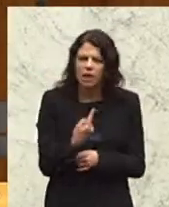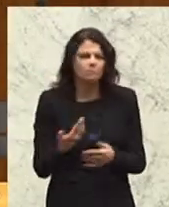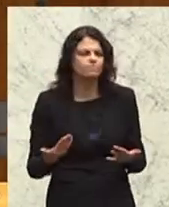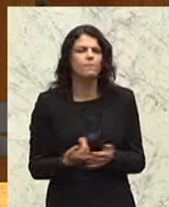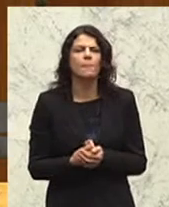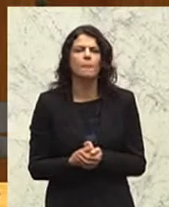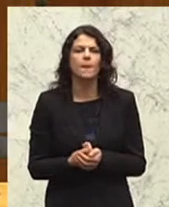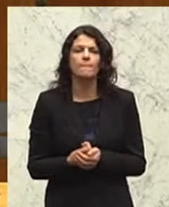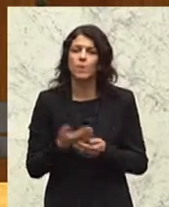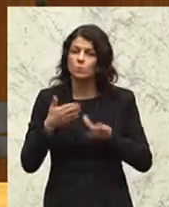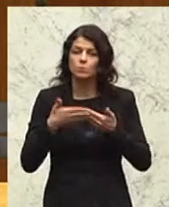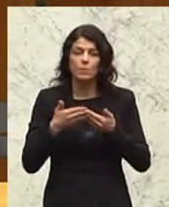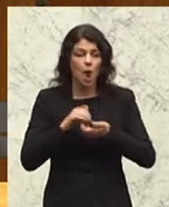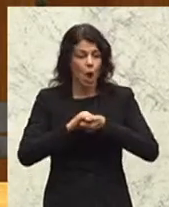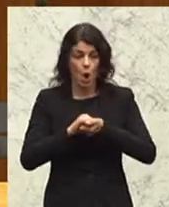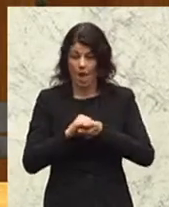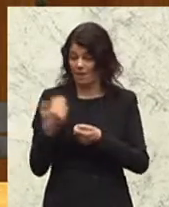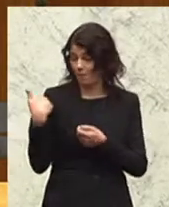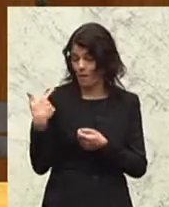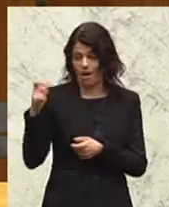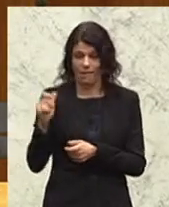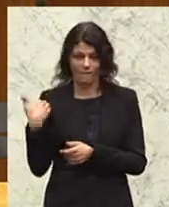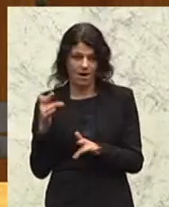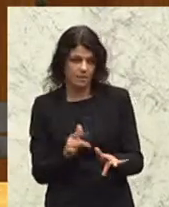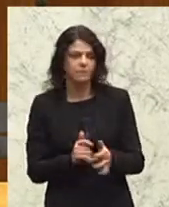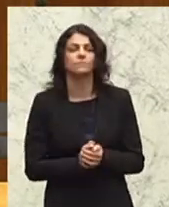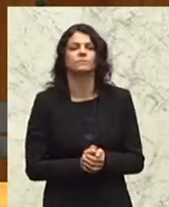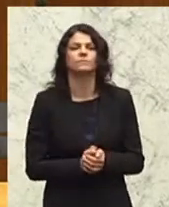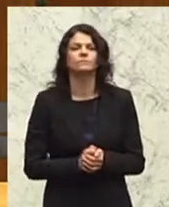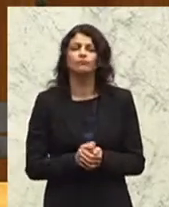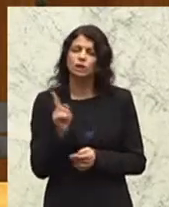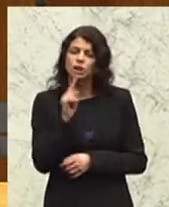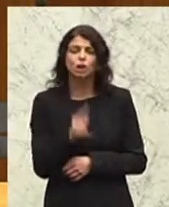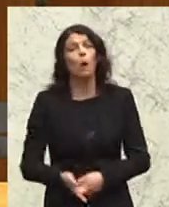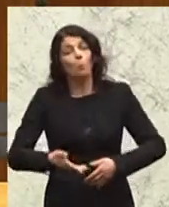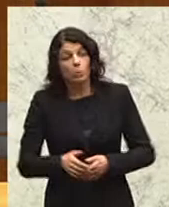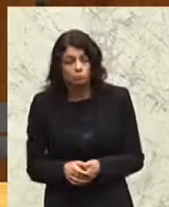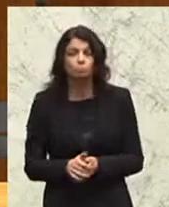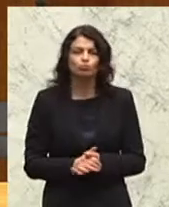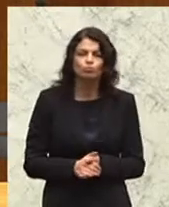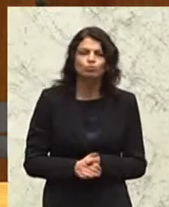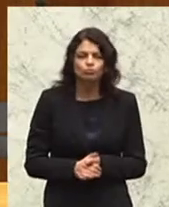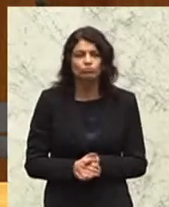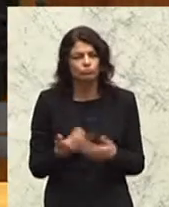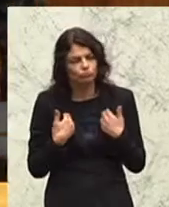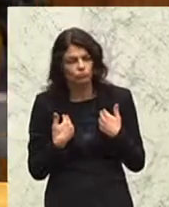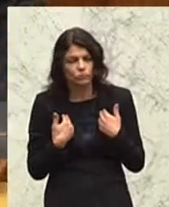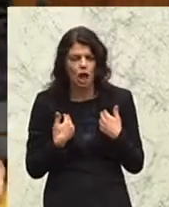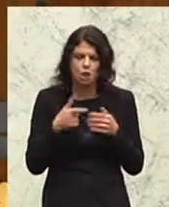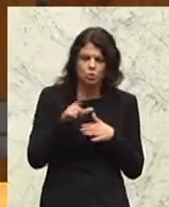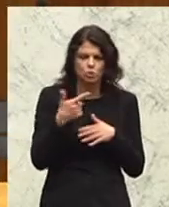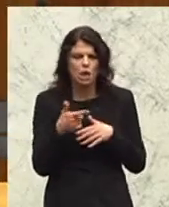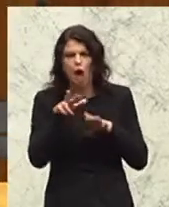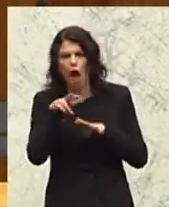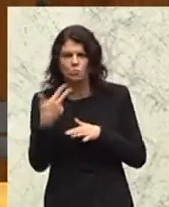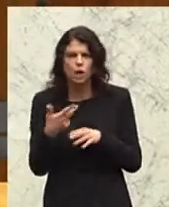Ein Kollege, der vor mir am Rednerpult war, hat gesagt, naja, wir haben 28, 27, 28 Staaten